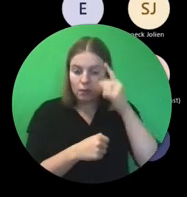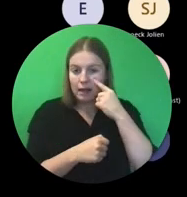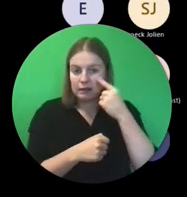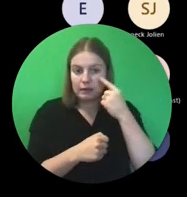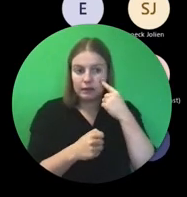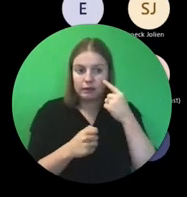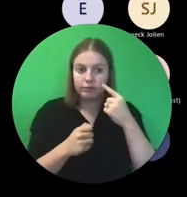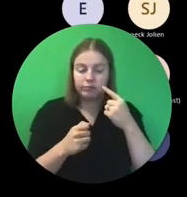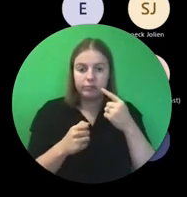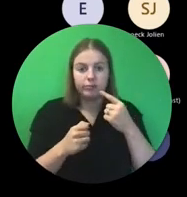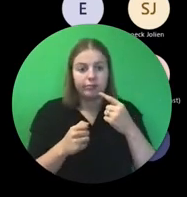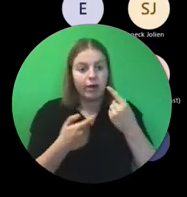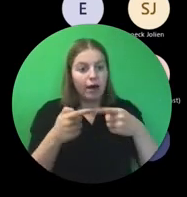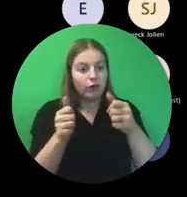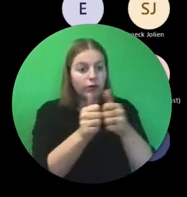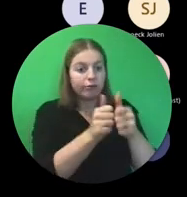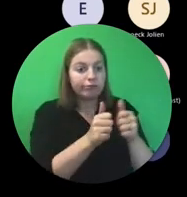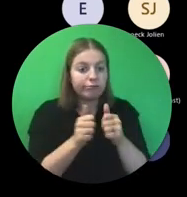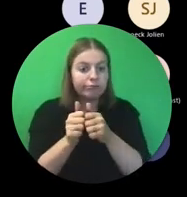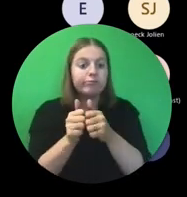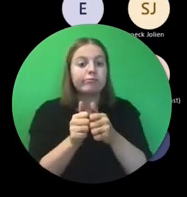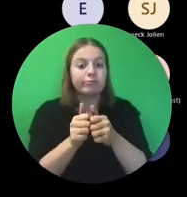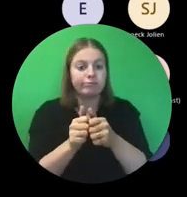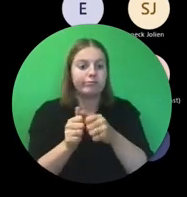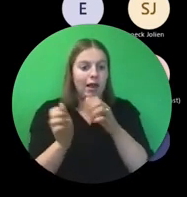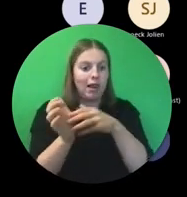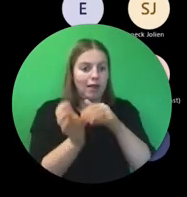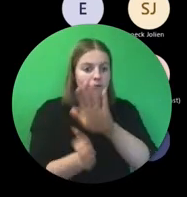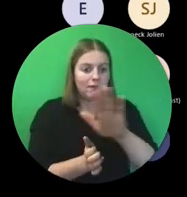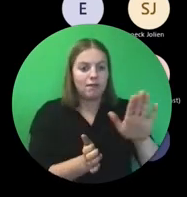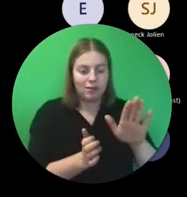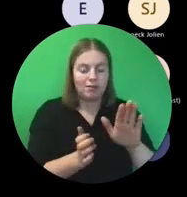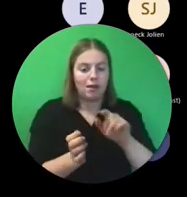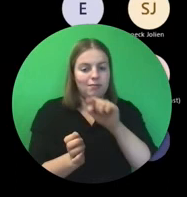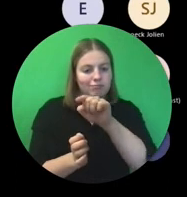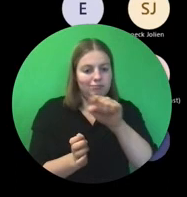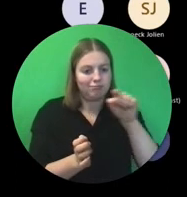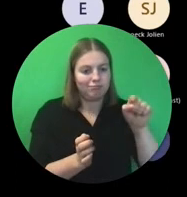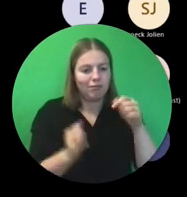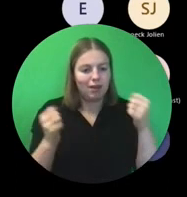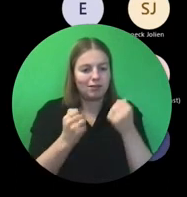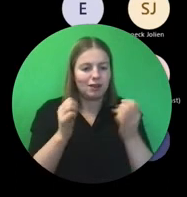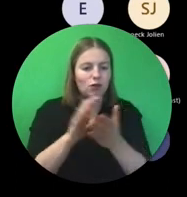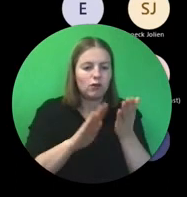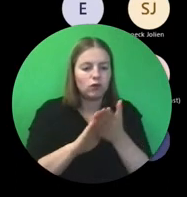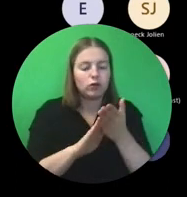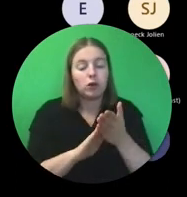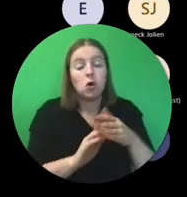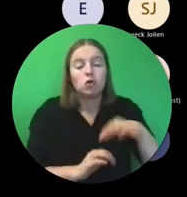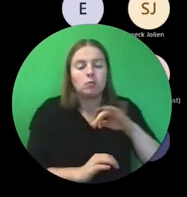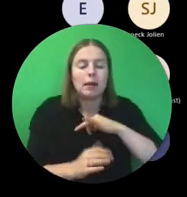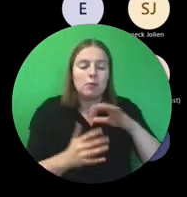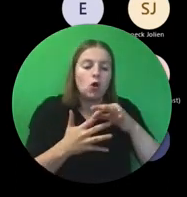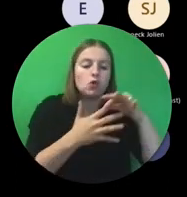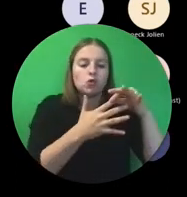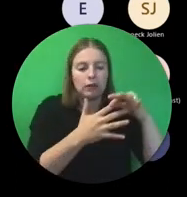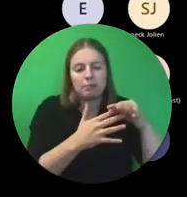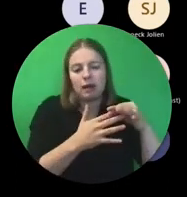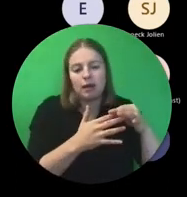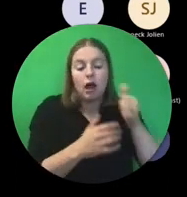van de betrokken organisaties. Er is daar wel een uitzondering. Maar goed, dan moet dat al in de aandraag voorzien zijn.